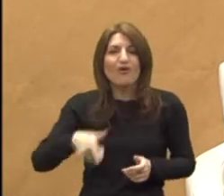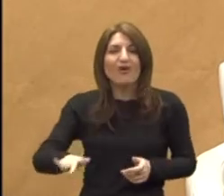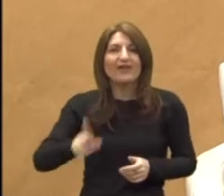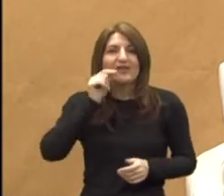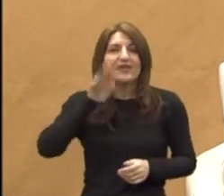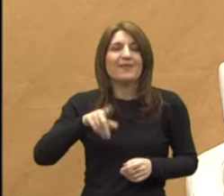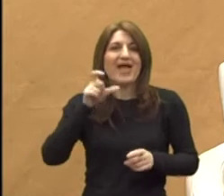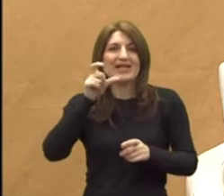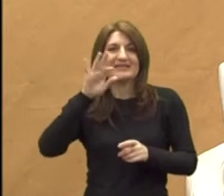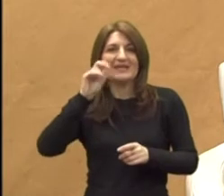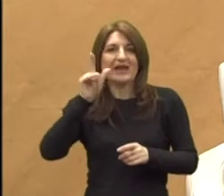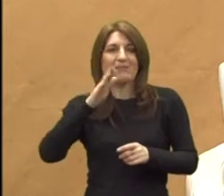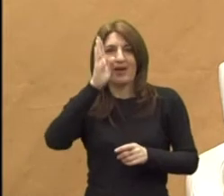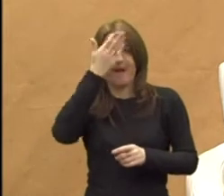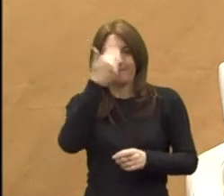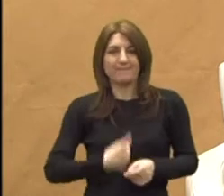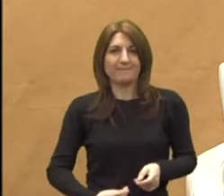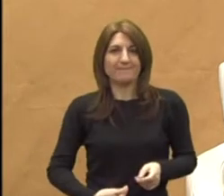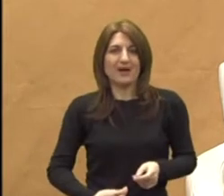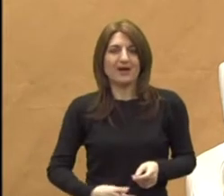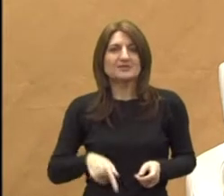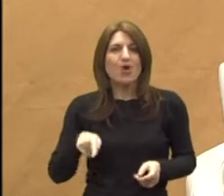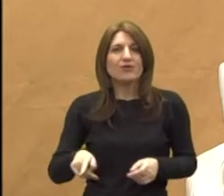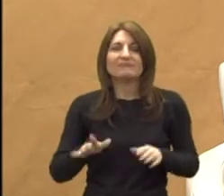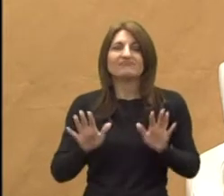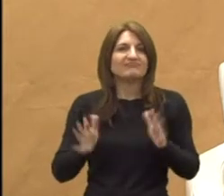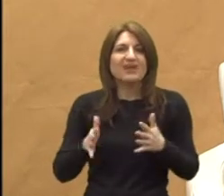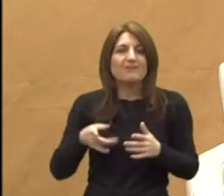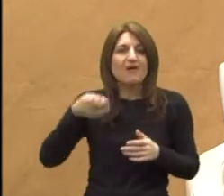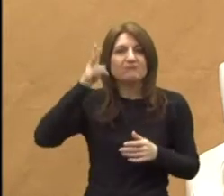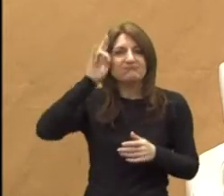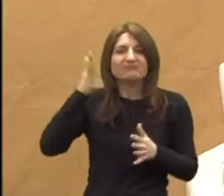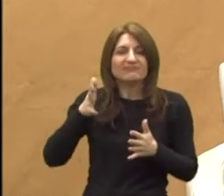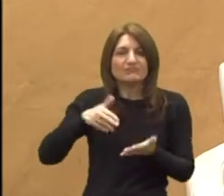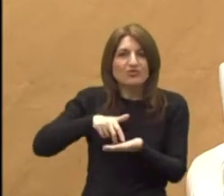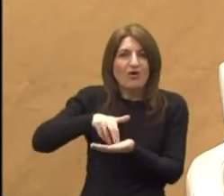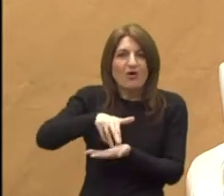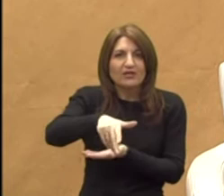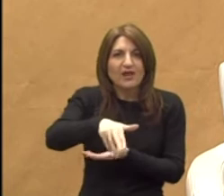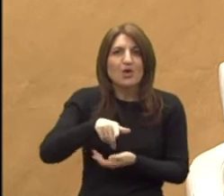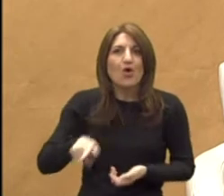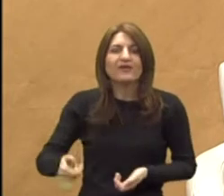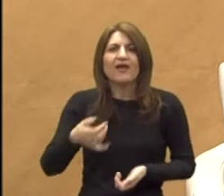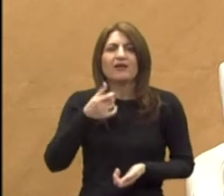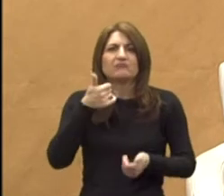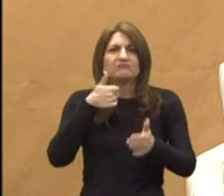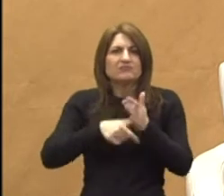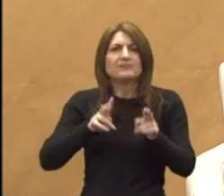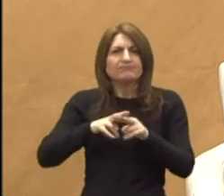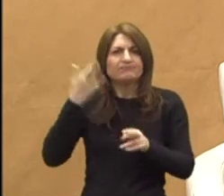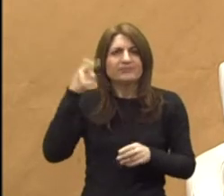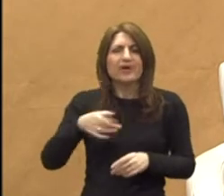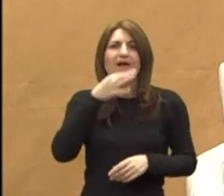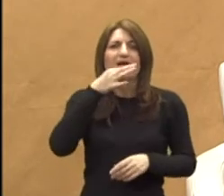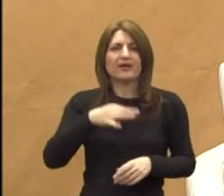sa cerebralnom paralizom. Koji nije imao mogućnost kretanja. On je rekao nama jednom prilikom.